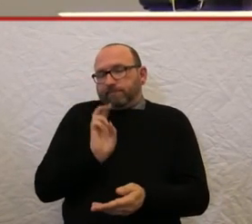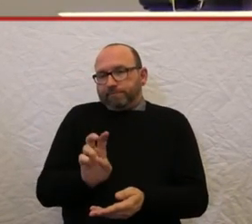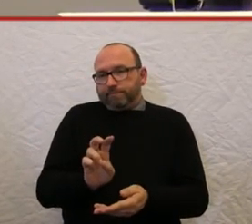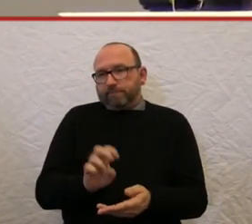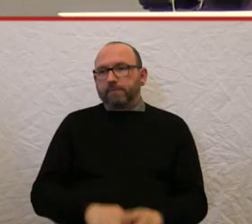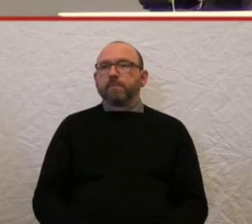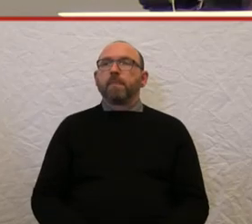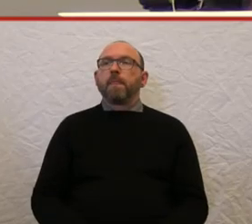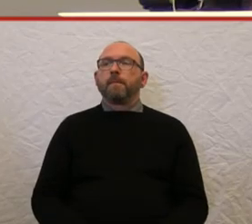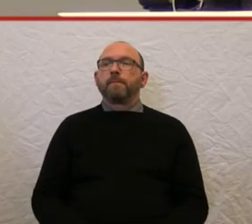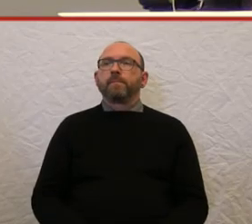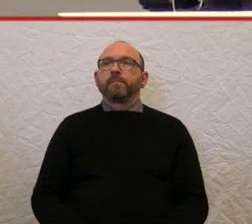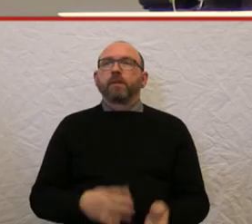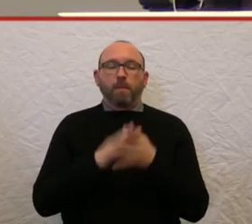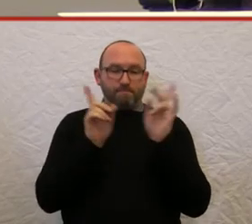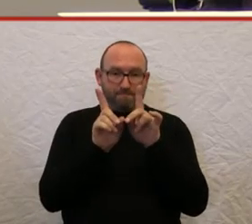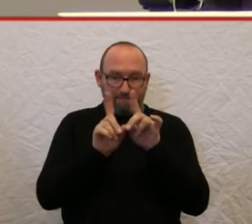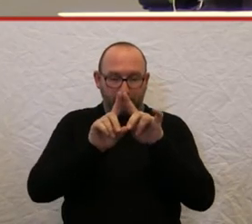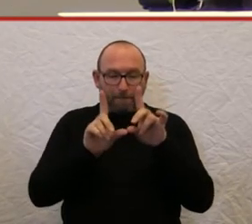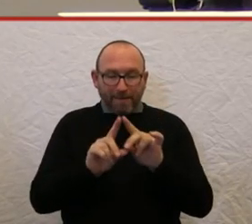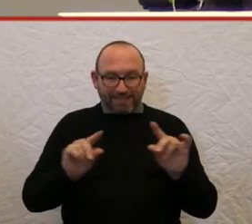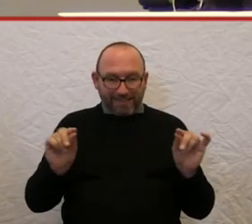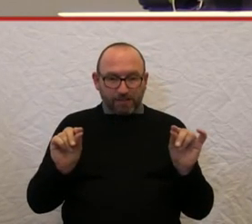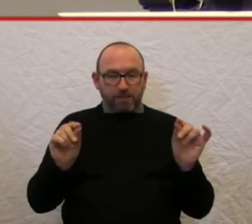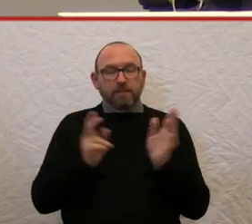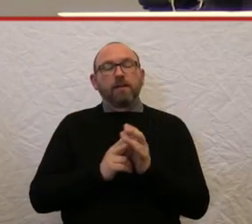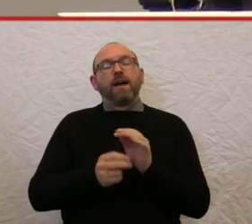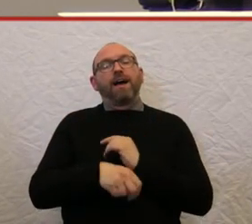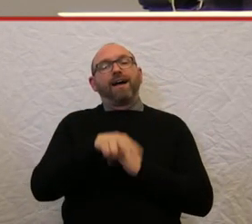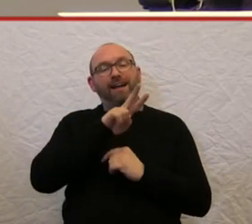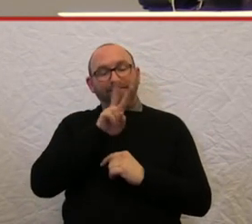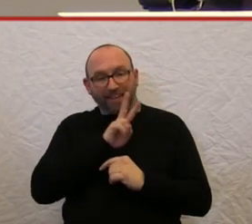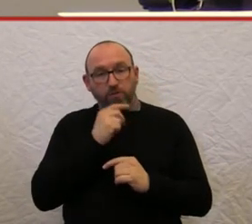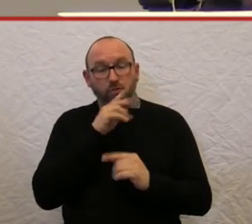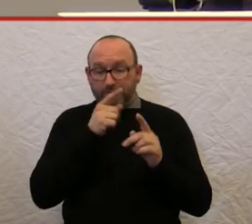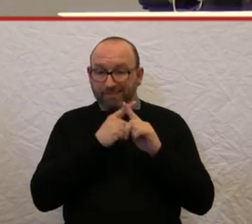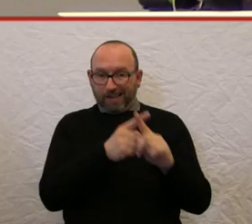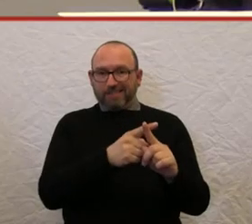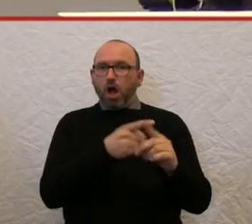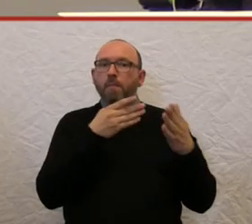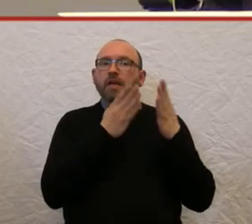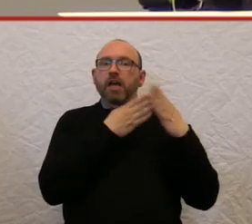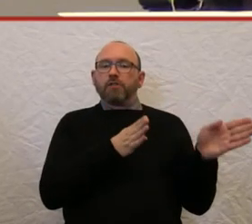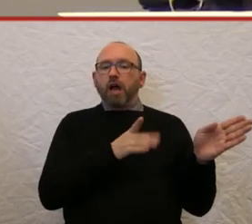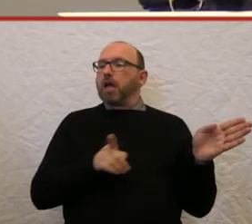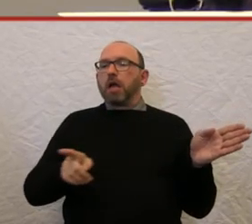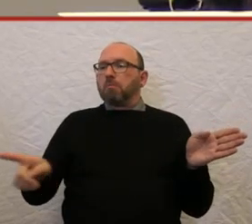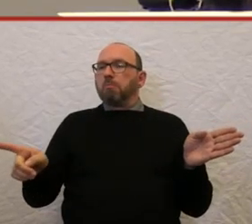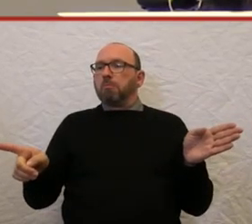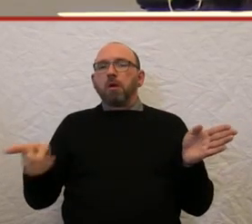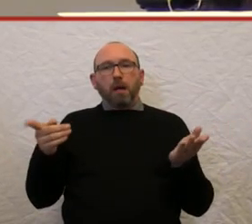Beispiel jetzt in London auch Vito-Taxis, die barrierefrei sind, aber in Berlin habe ich noch kein einziges gesehen.